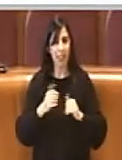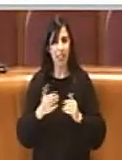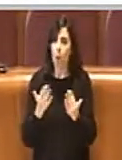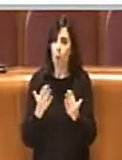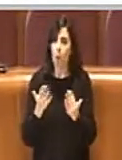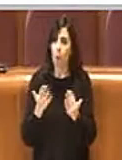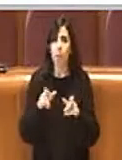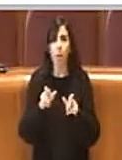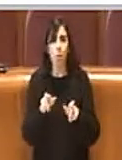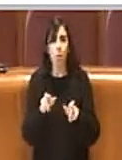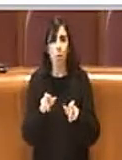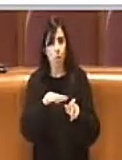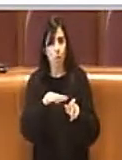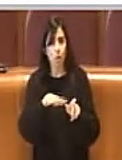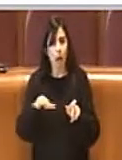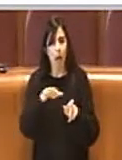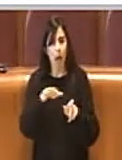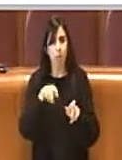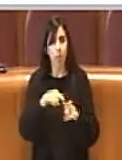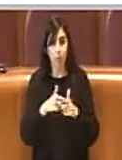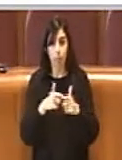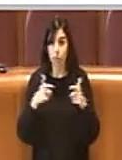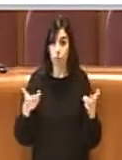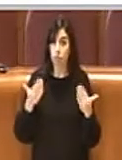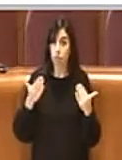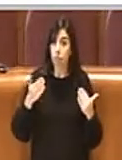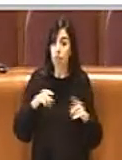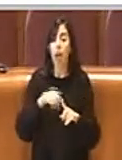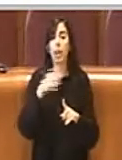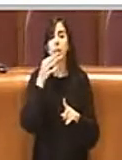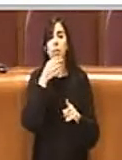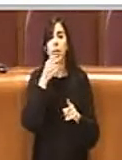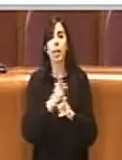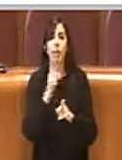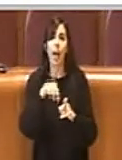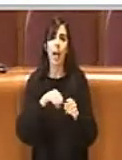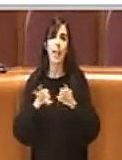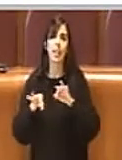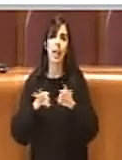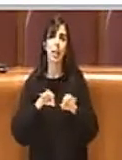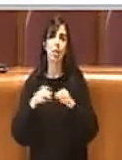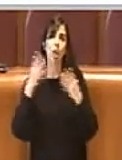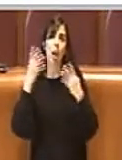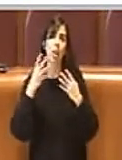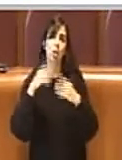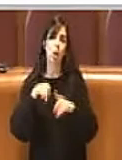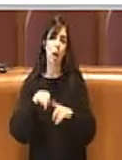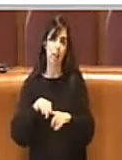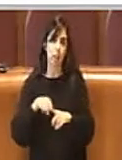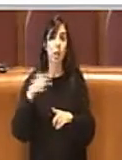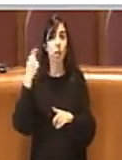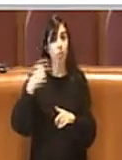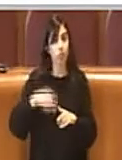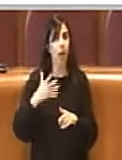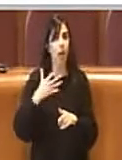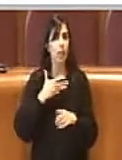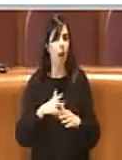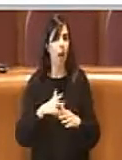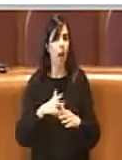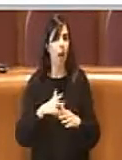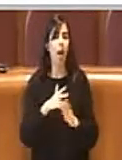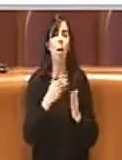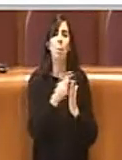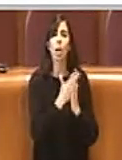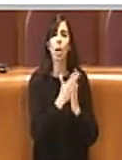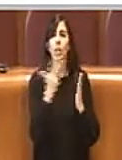questo settore aumenta deve esserci una più precisa strategia e razionalizzazione. Su questo già c'è c'è il piano triennale